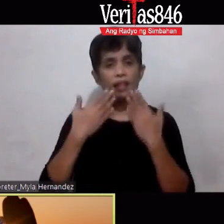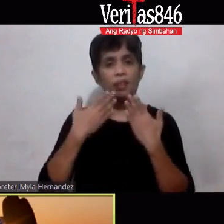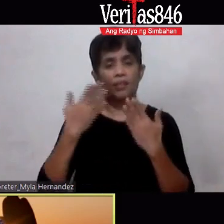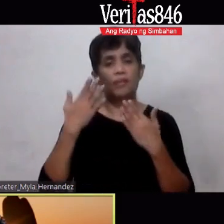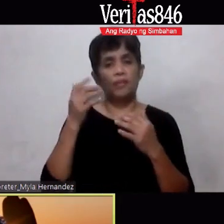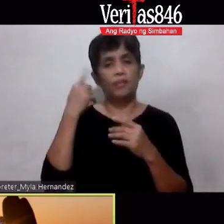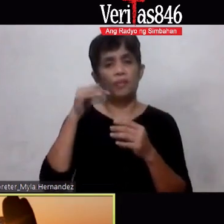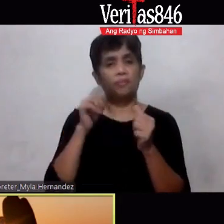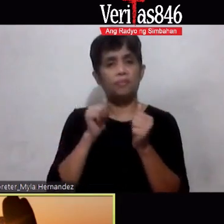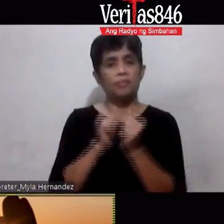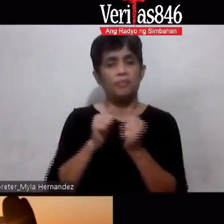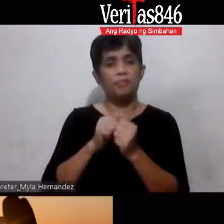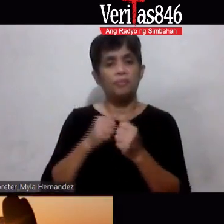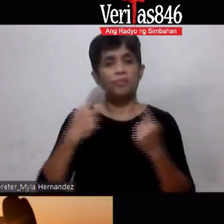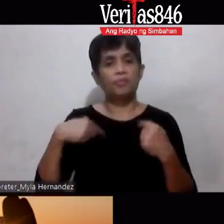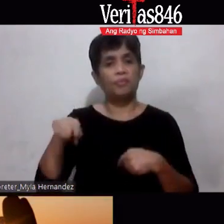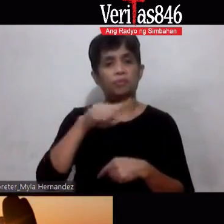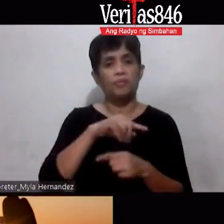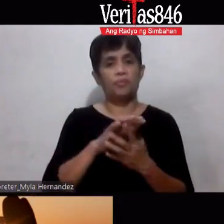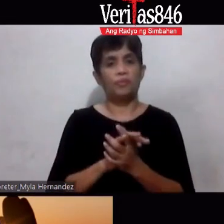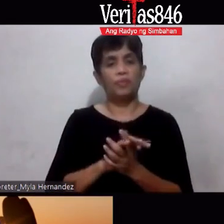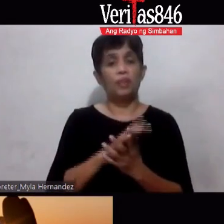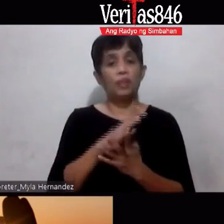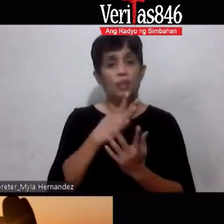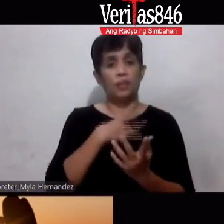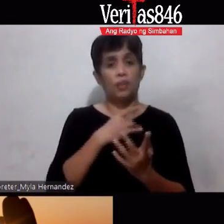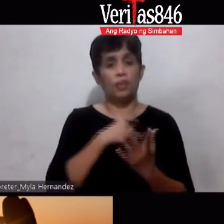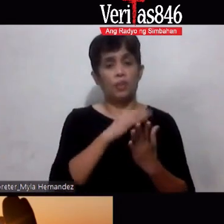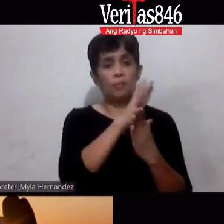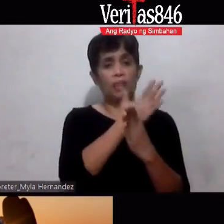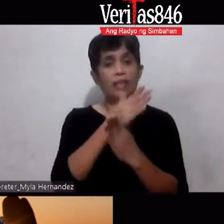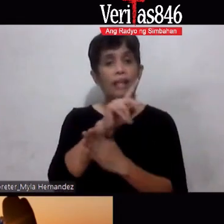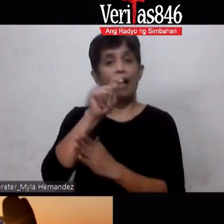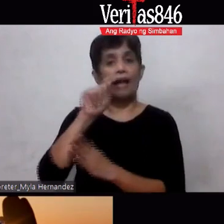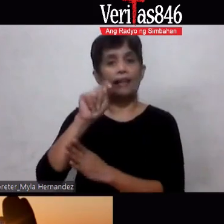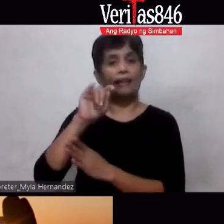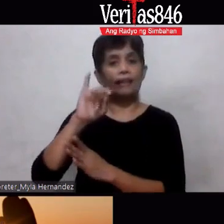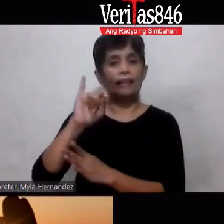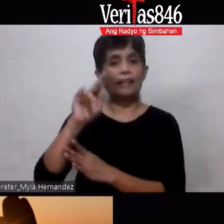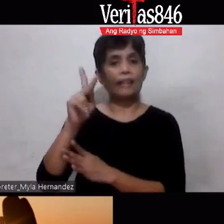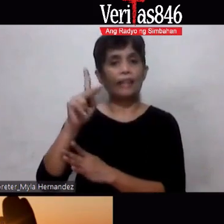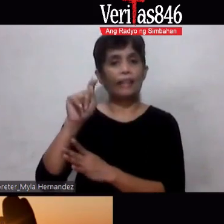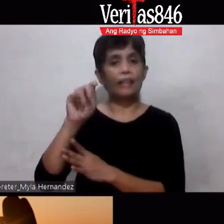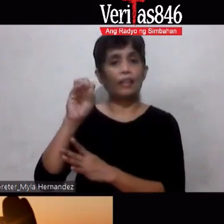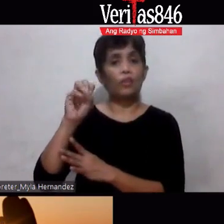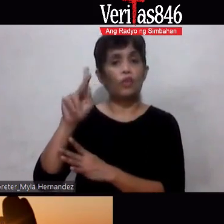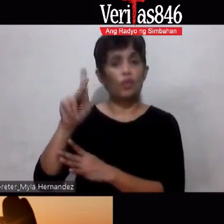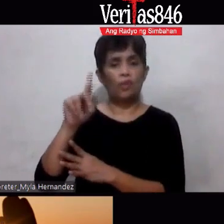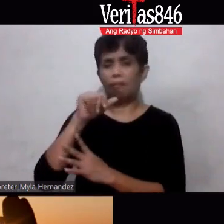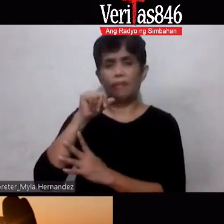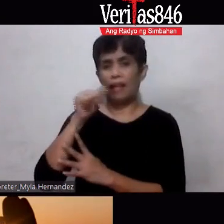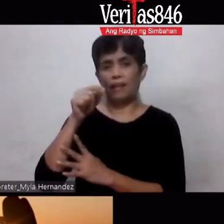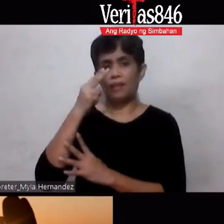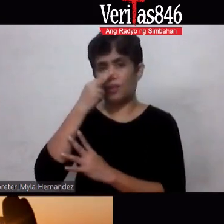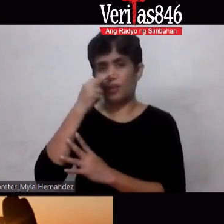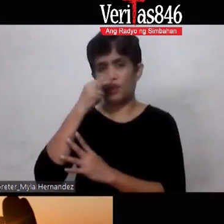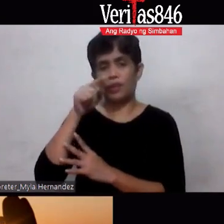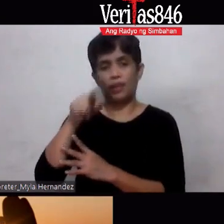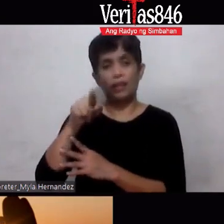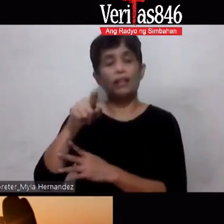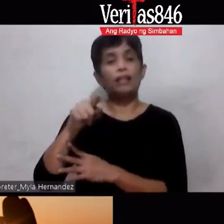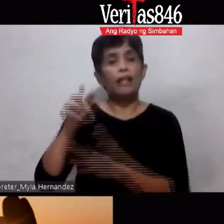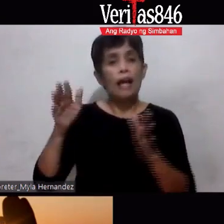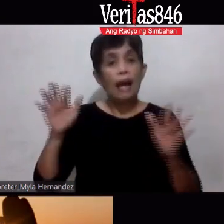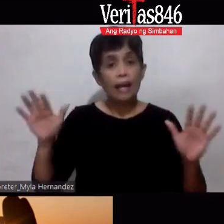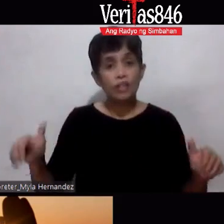sa amin go ahead yung mga gusto mag-share ng tiktok hindi ito biro lalo na yung mga reseller okay hamon ko